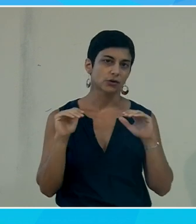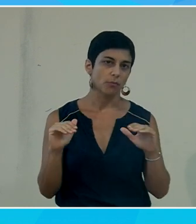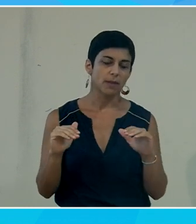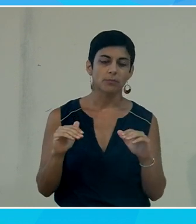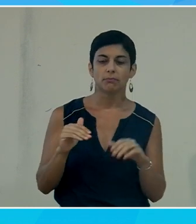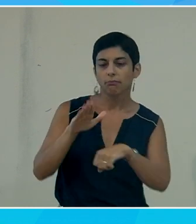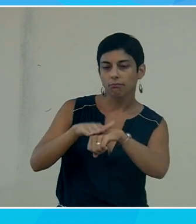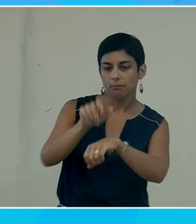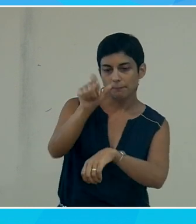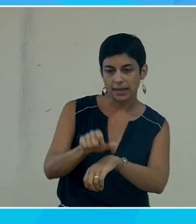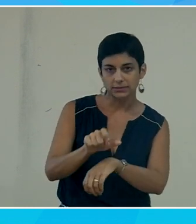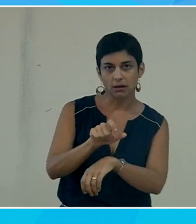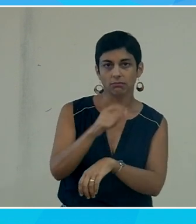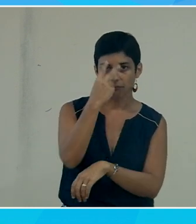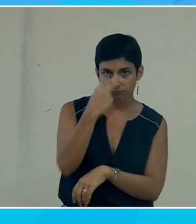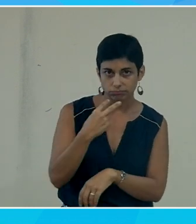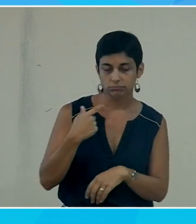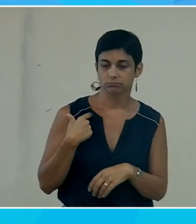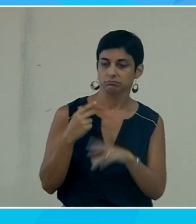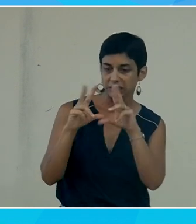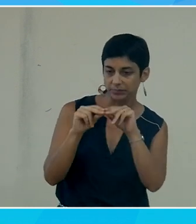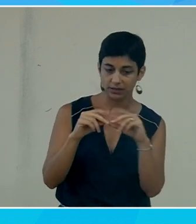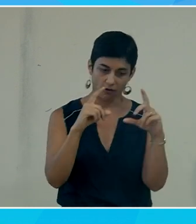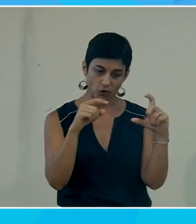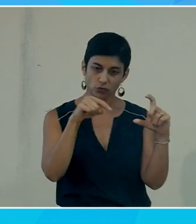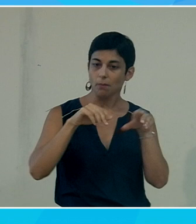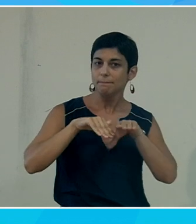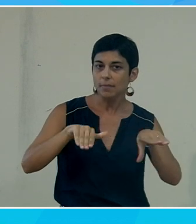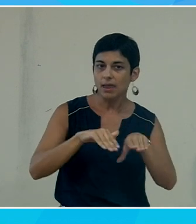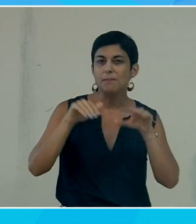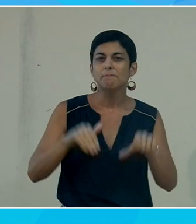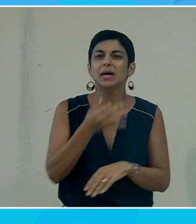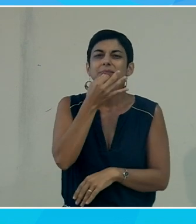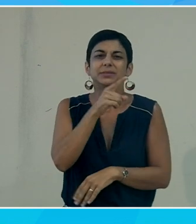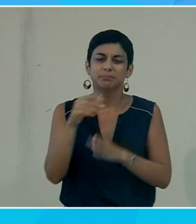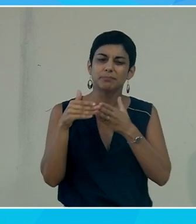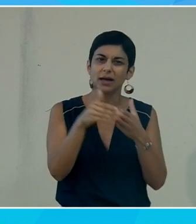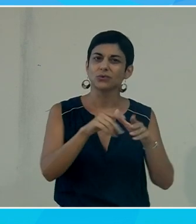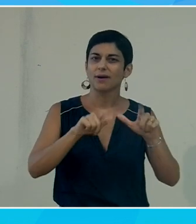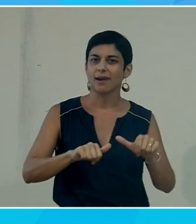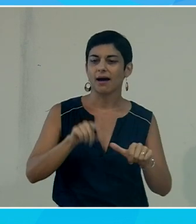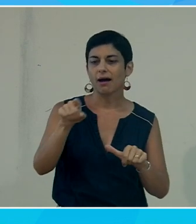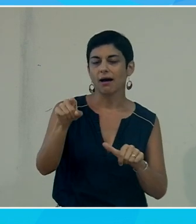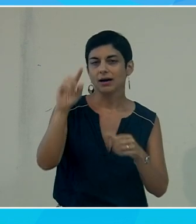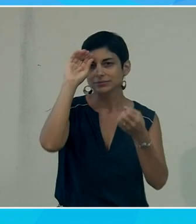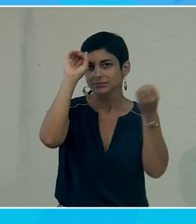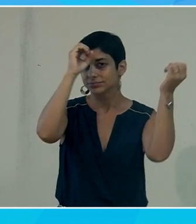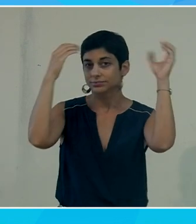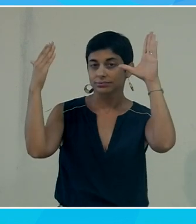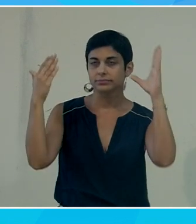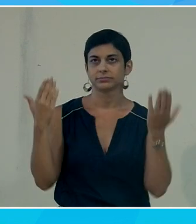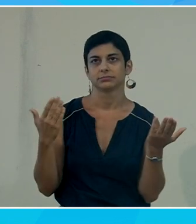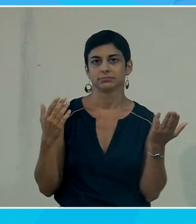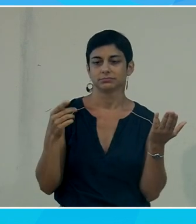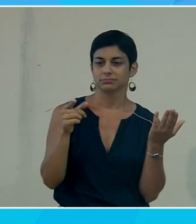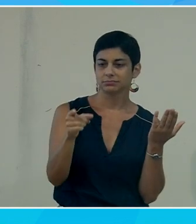personne non voyante ben là, as une photo avec une plage même si on ne lui dit pas qu'il y un bateau dessus parce que ça lui permettra de se dire ah mais ouais, mais moi j'ai besoin d